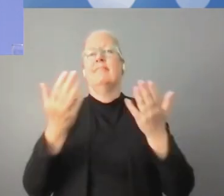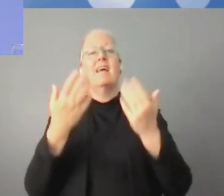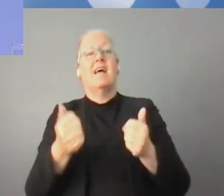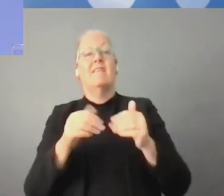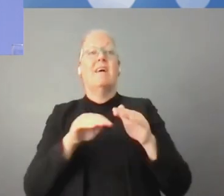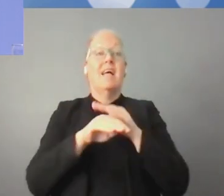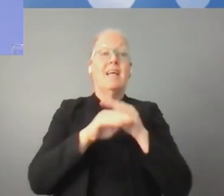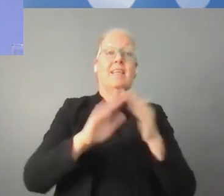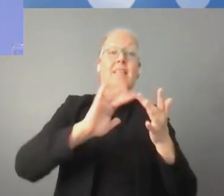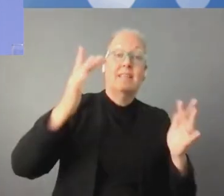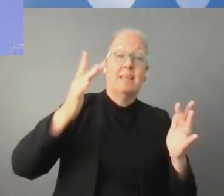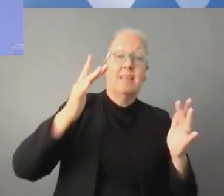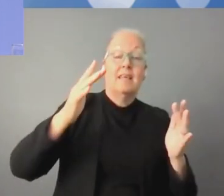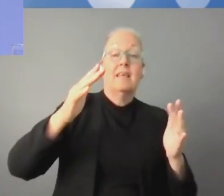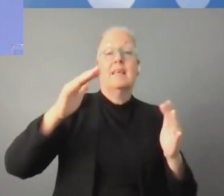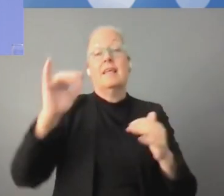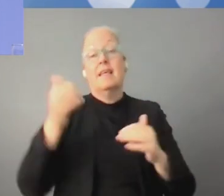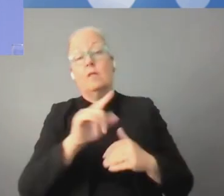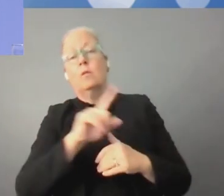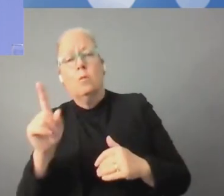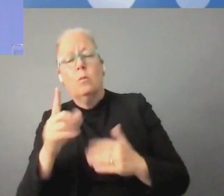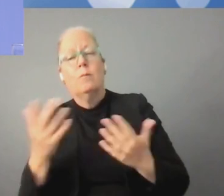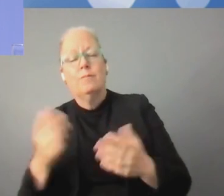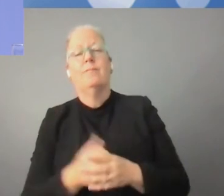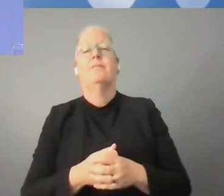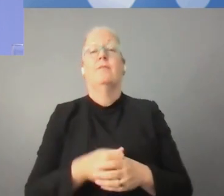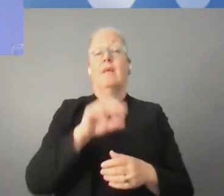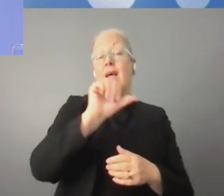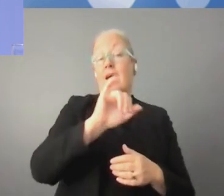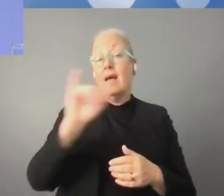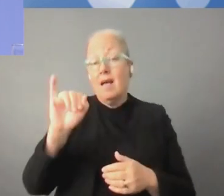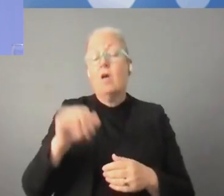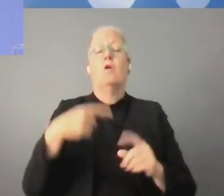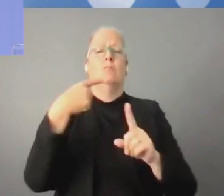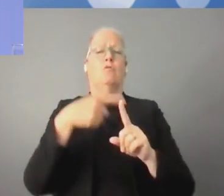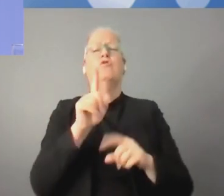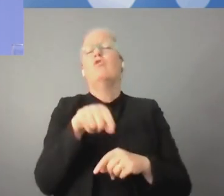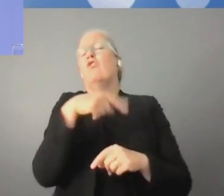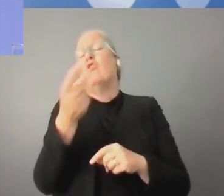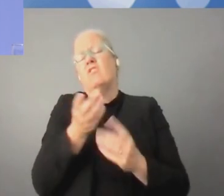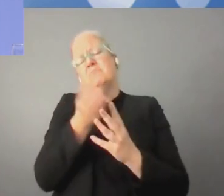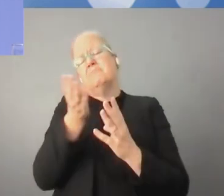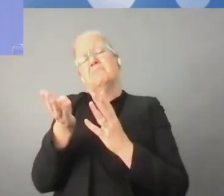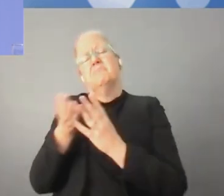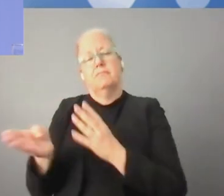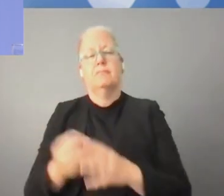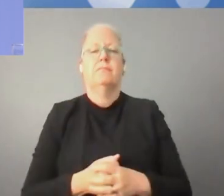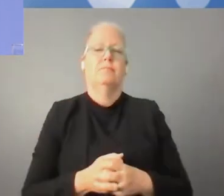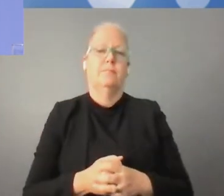الأناصر الرقمية. فيجب أن نحافظ على ما هو المشترك